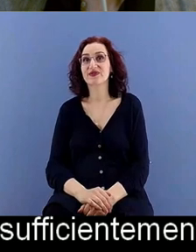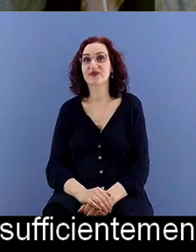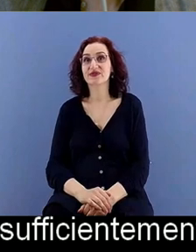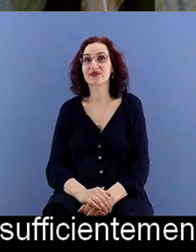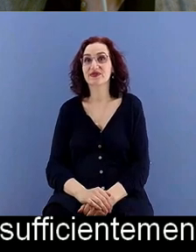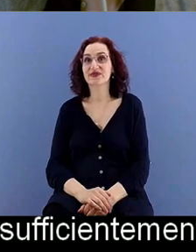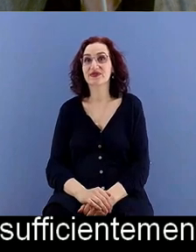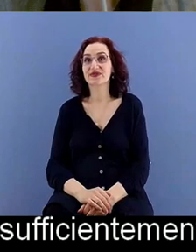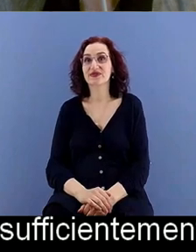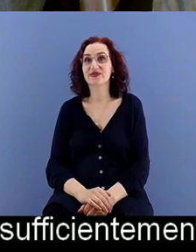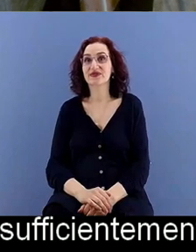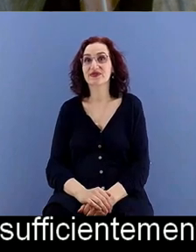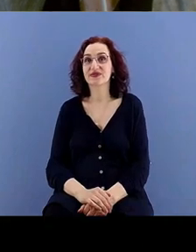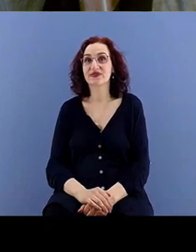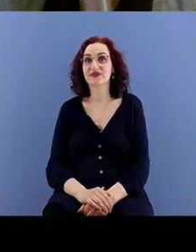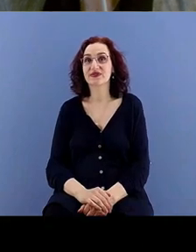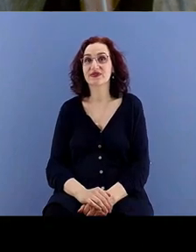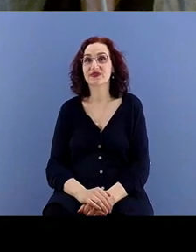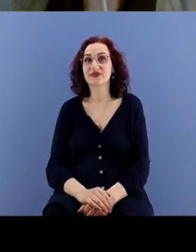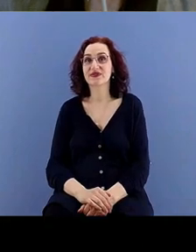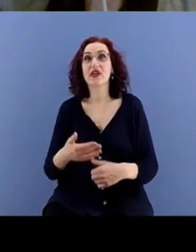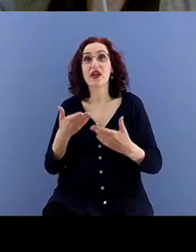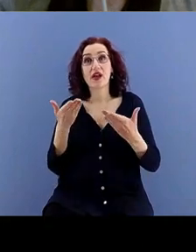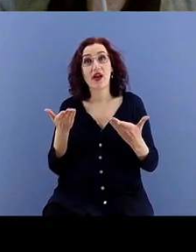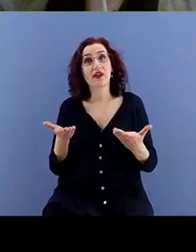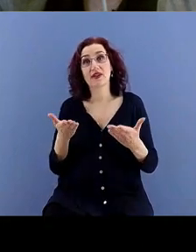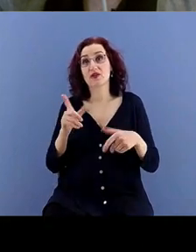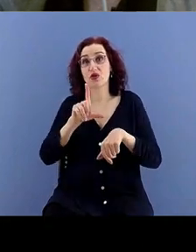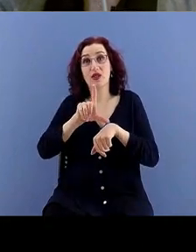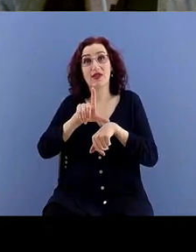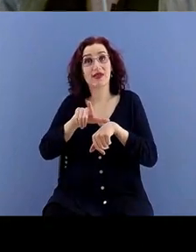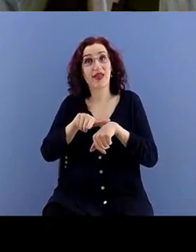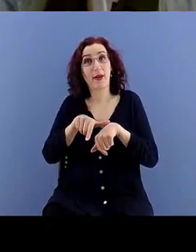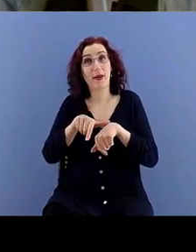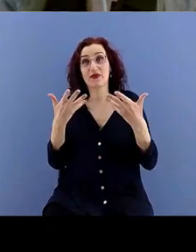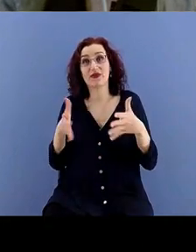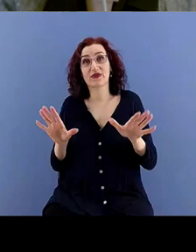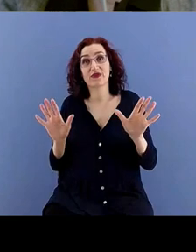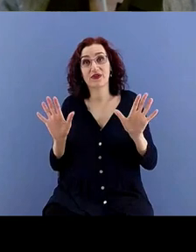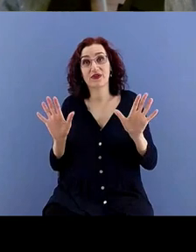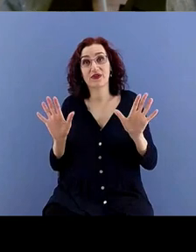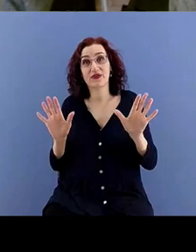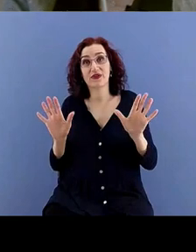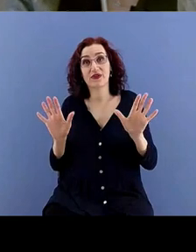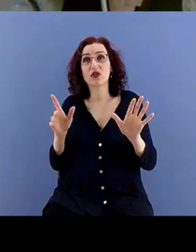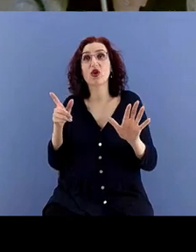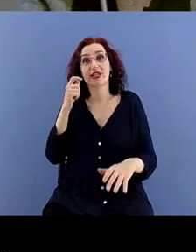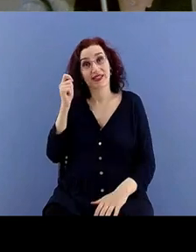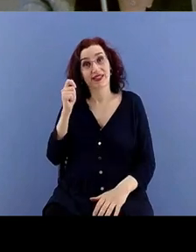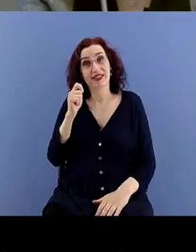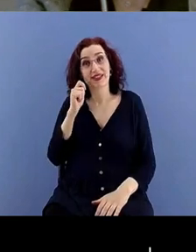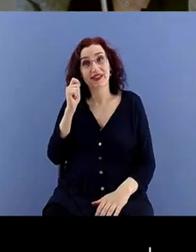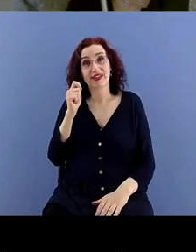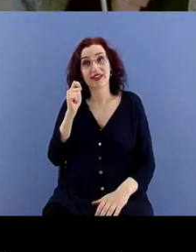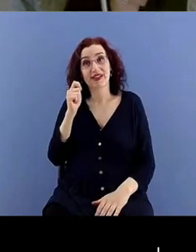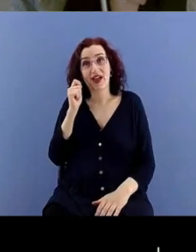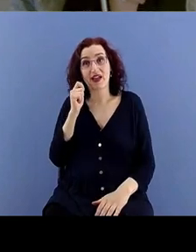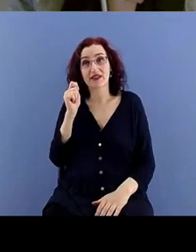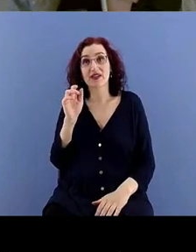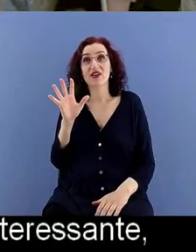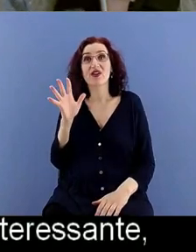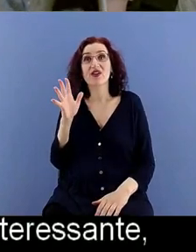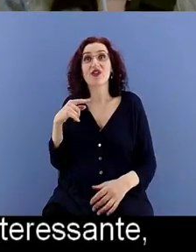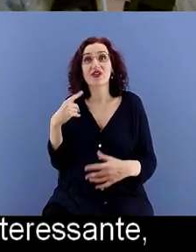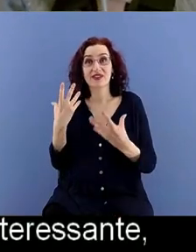io direi che abbiamo purtroppo finito il tempo nel senso che è stato molto interessante e probabilmente molti di noi vorrebbero